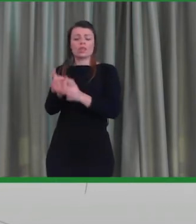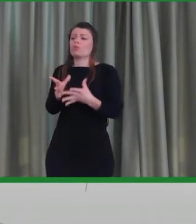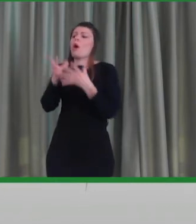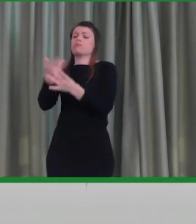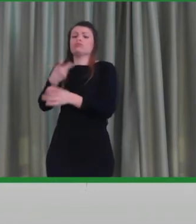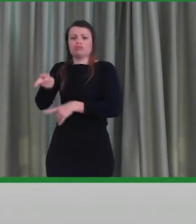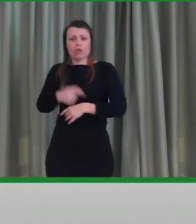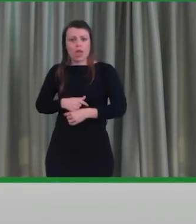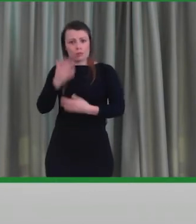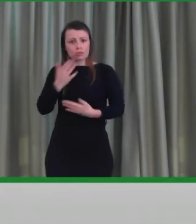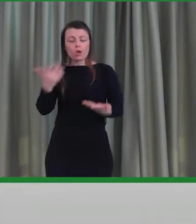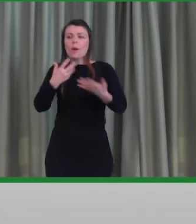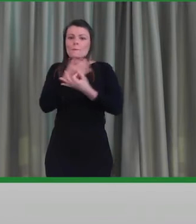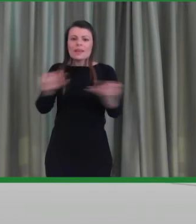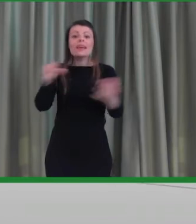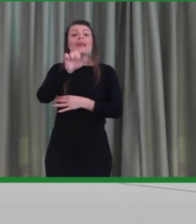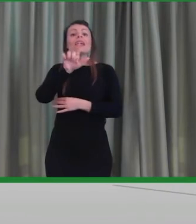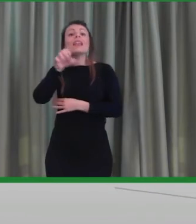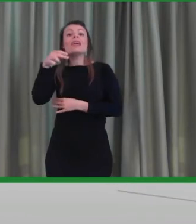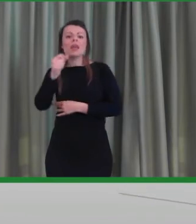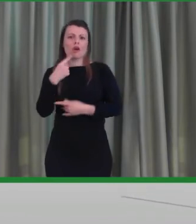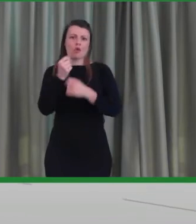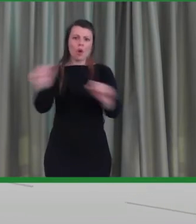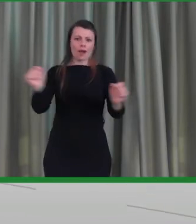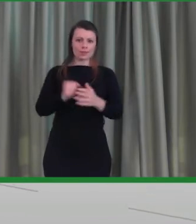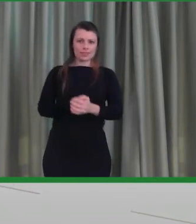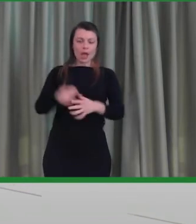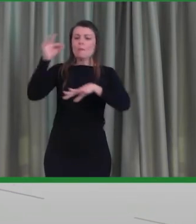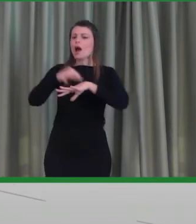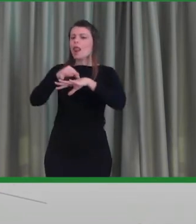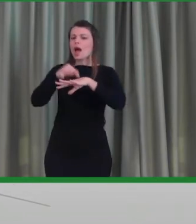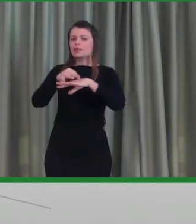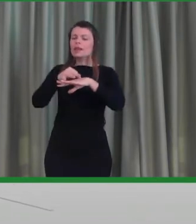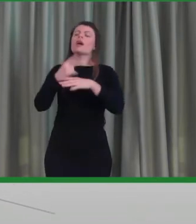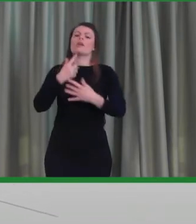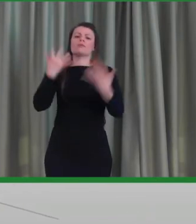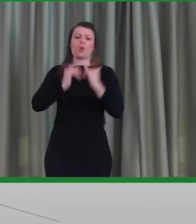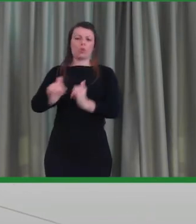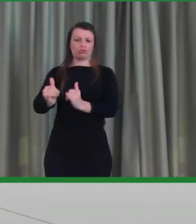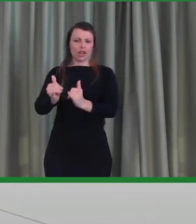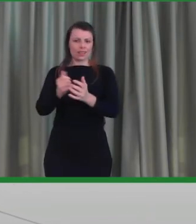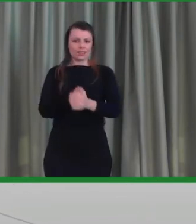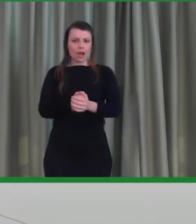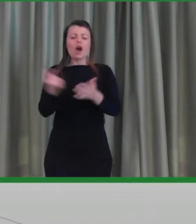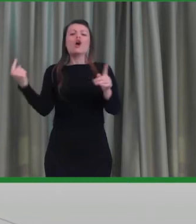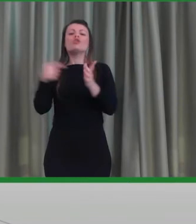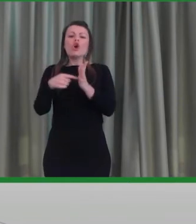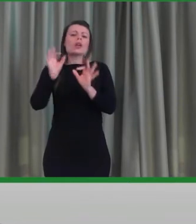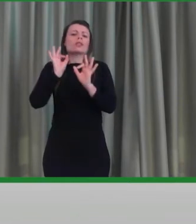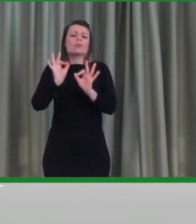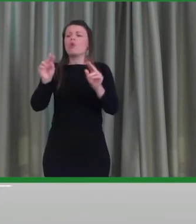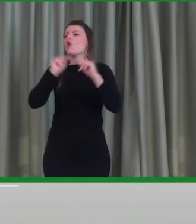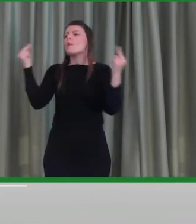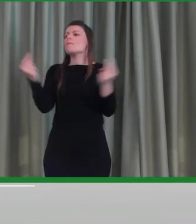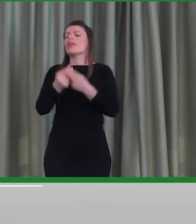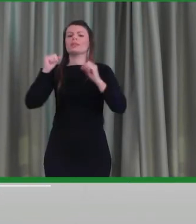Elena è guarita, è uscita da questa malattia, è ritornata ad essere completamente sana e